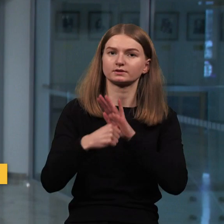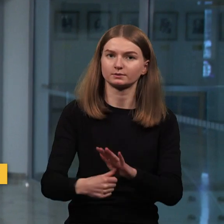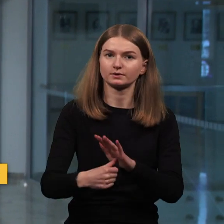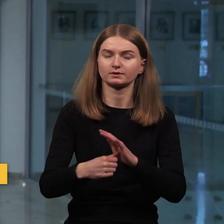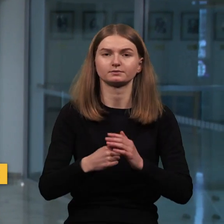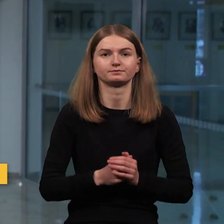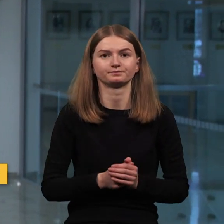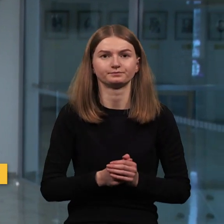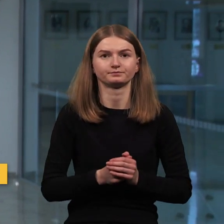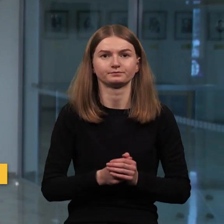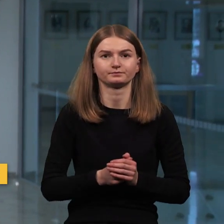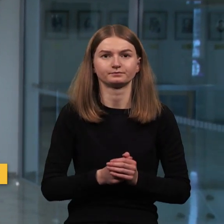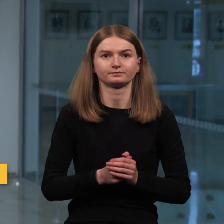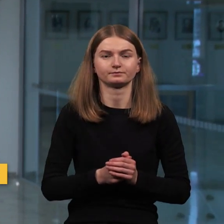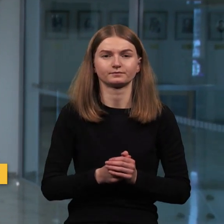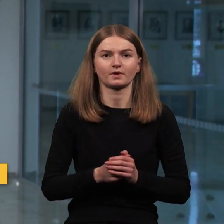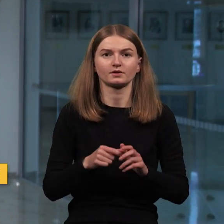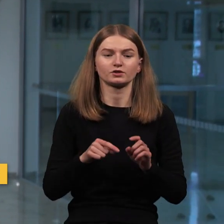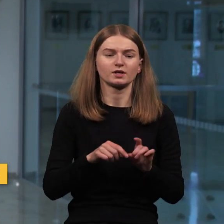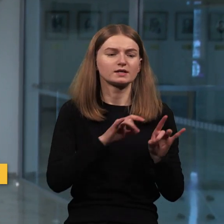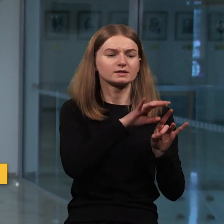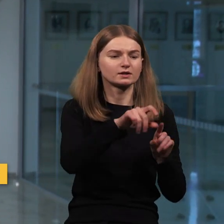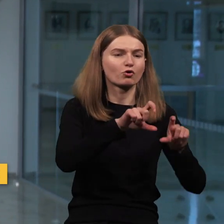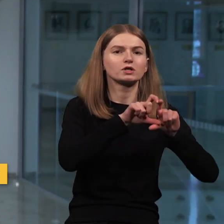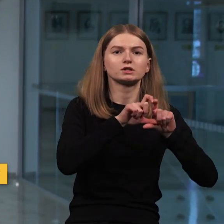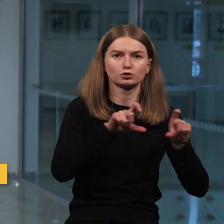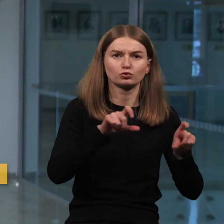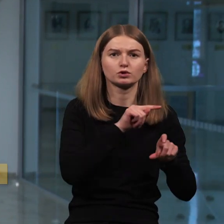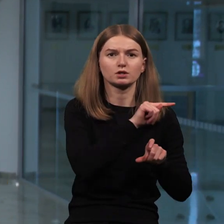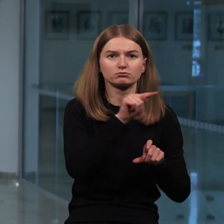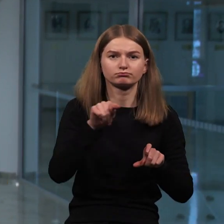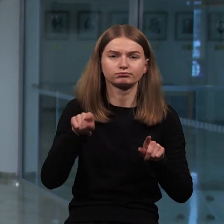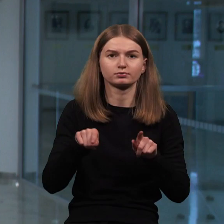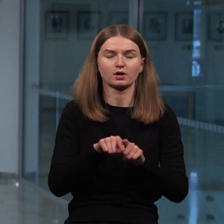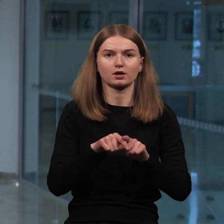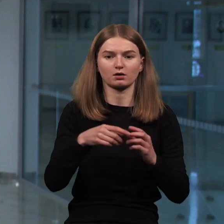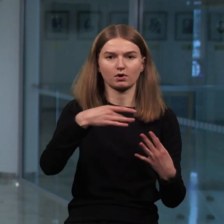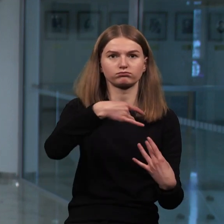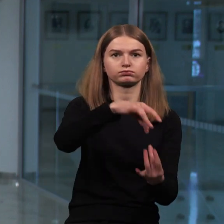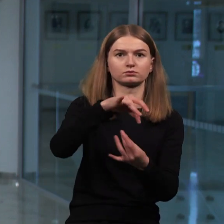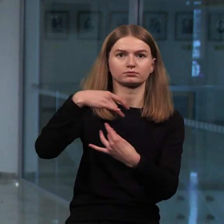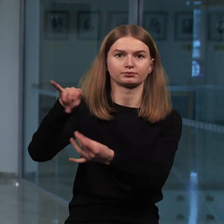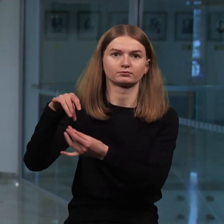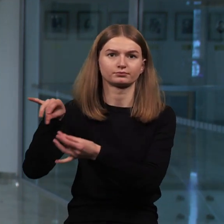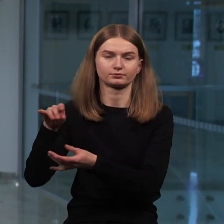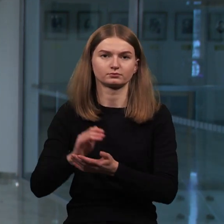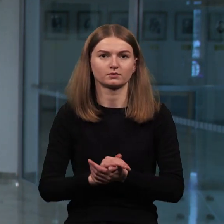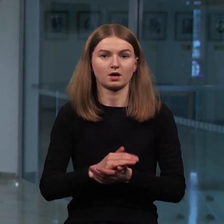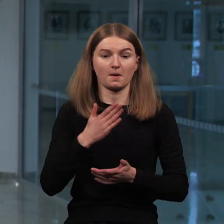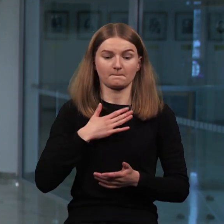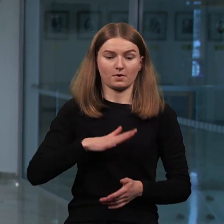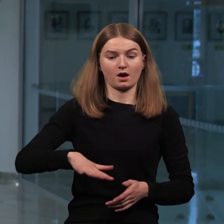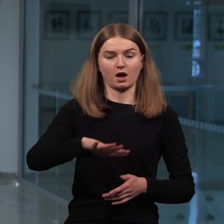reiškia, jie yra pačiosai vairiausiomis institucijomis ir priemonėmis, atsidurė už aplinkų, kur yra visi